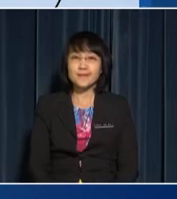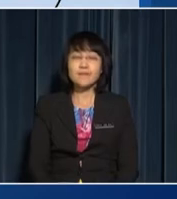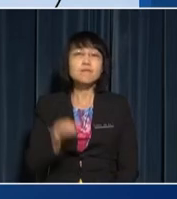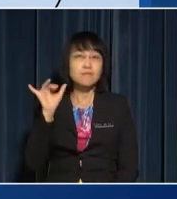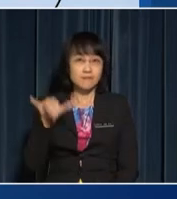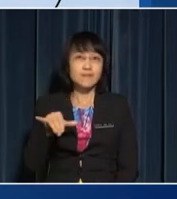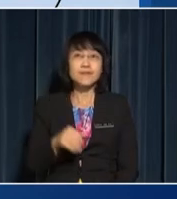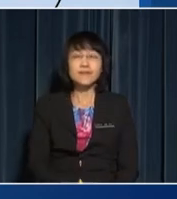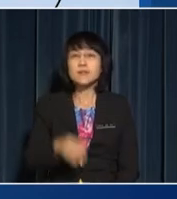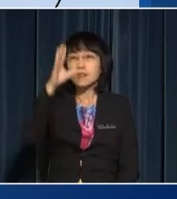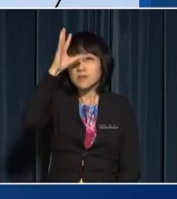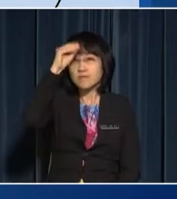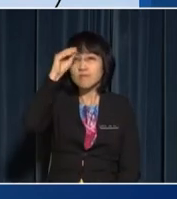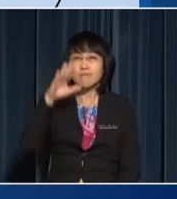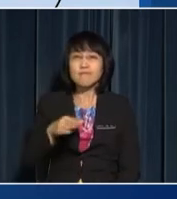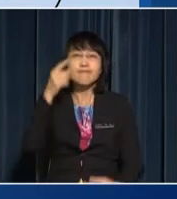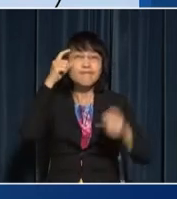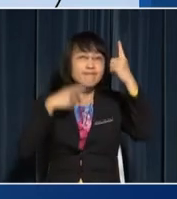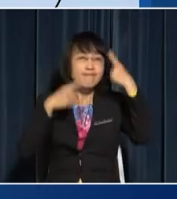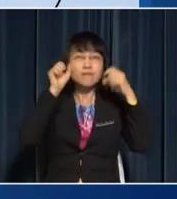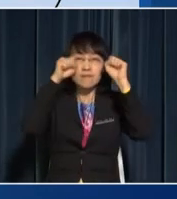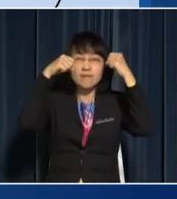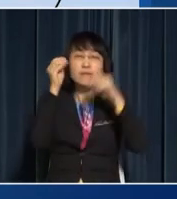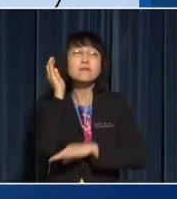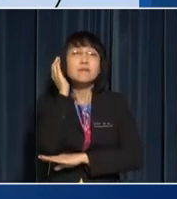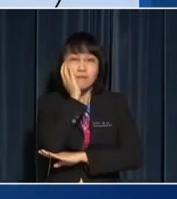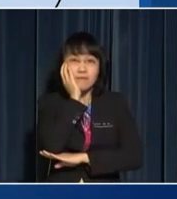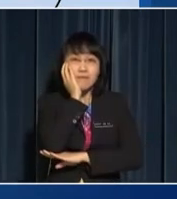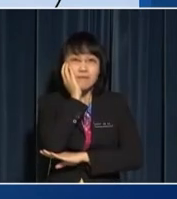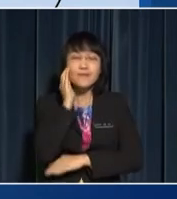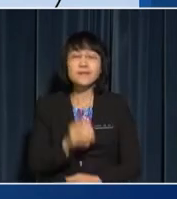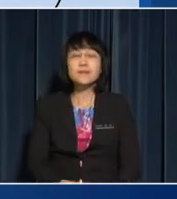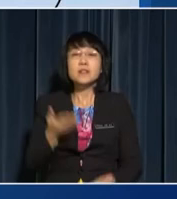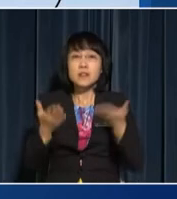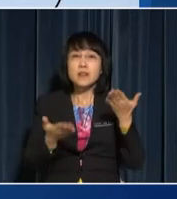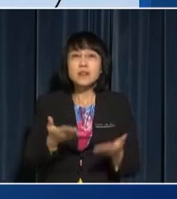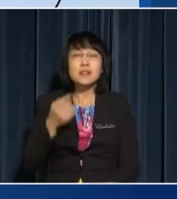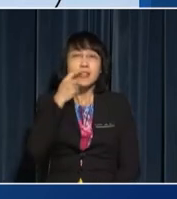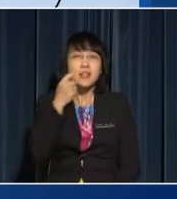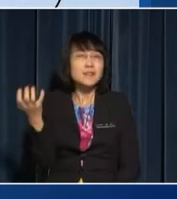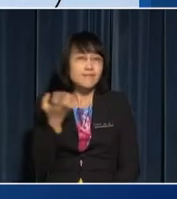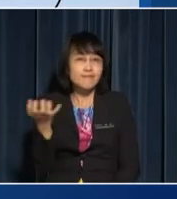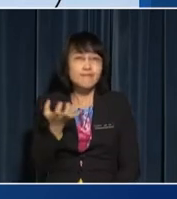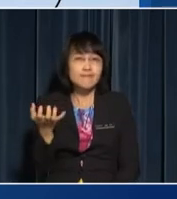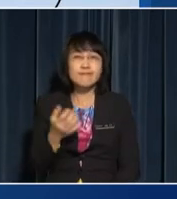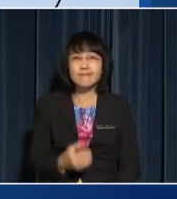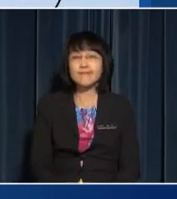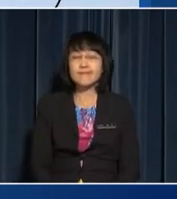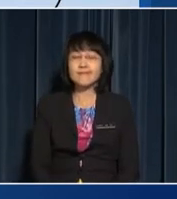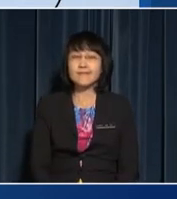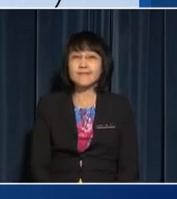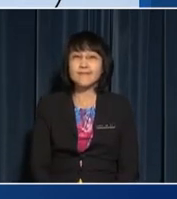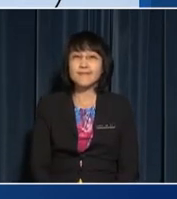Yes, the boy is crying while holding his cheek He may be suffering from a toothache